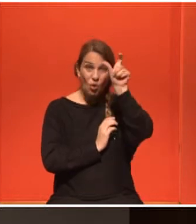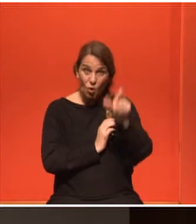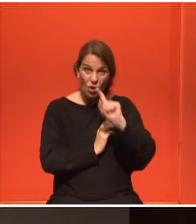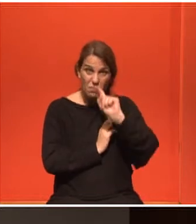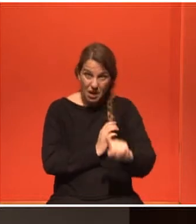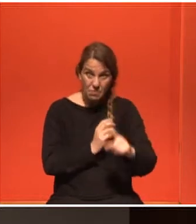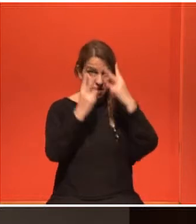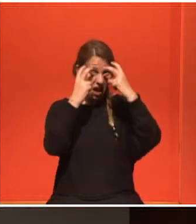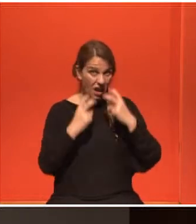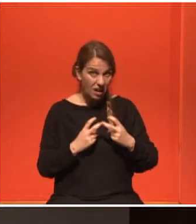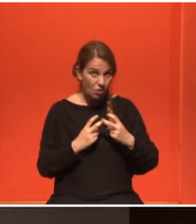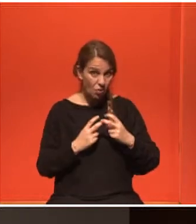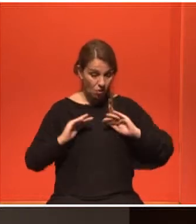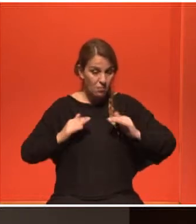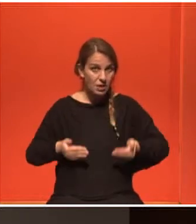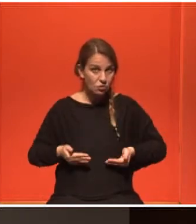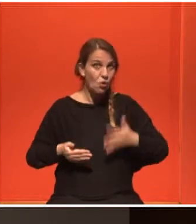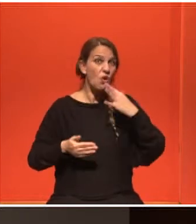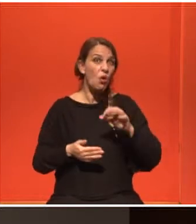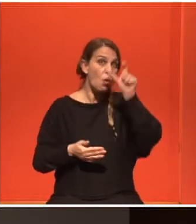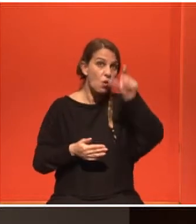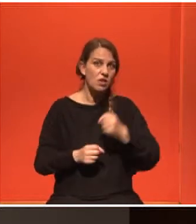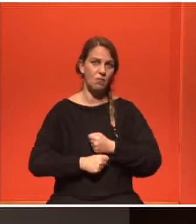έλεγχο μαστού, θέλω να τονίσω και όλος ότι είναι και παχύσαρκη.